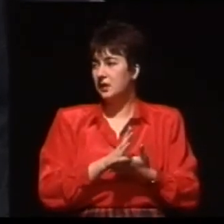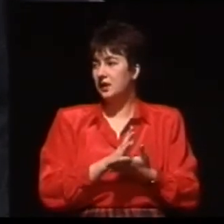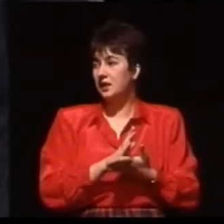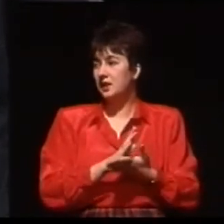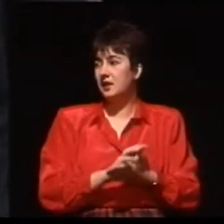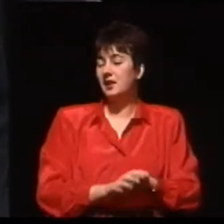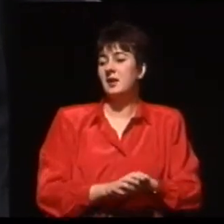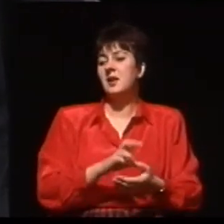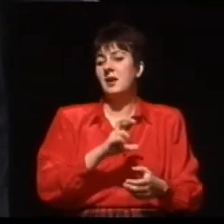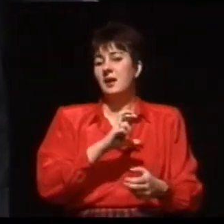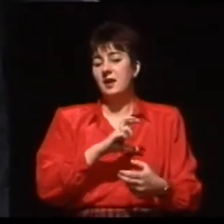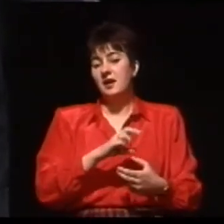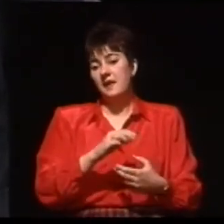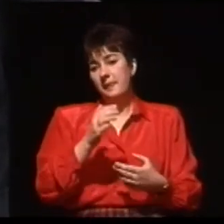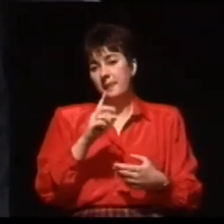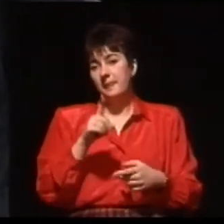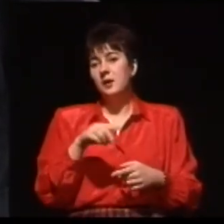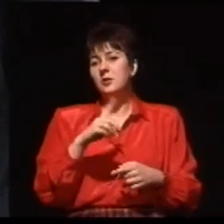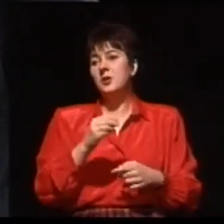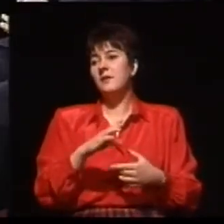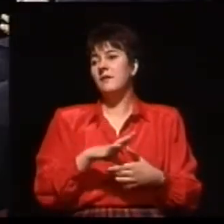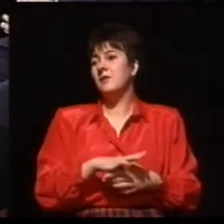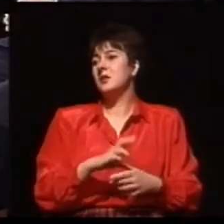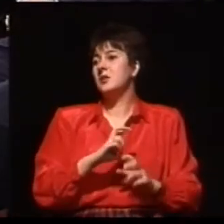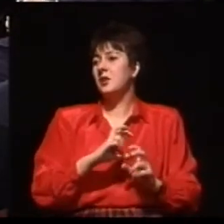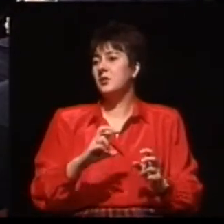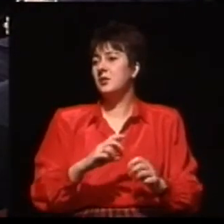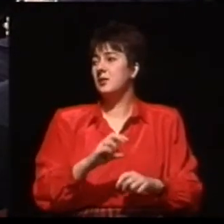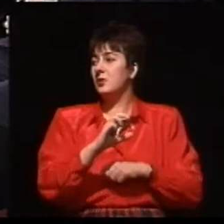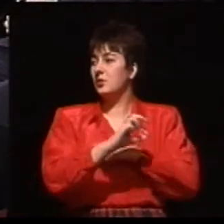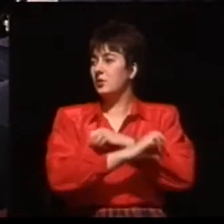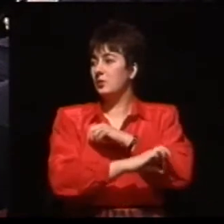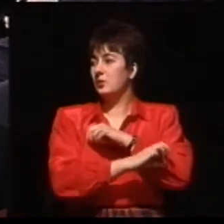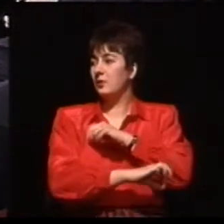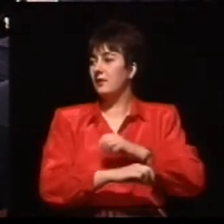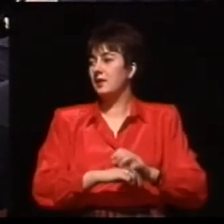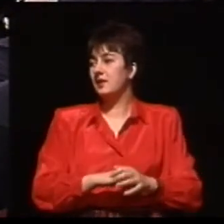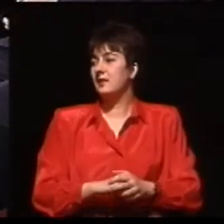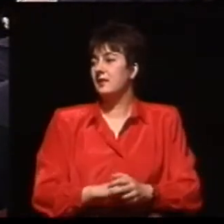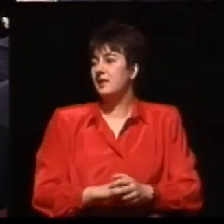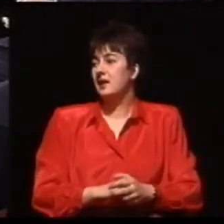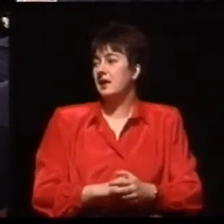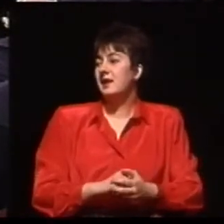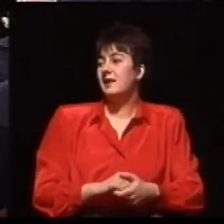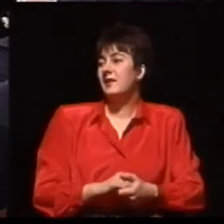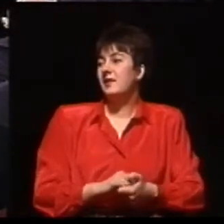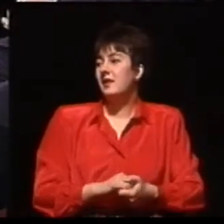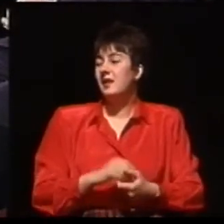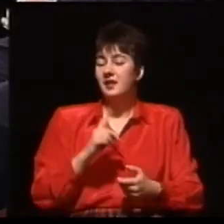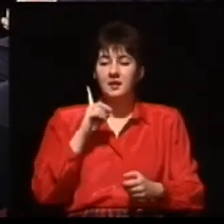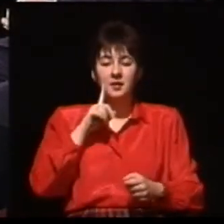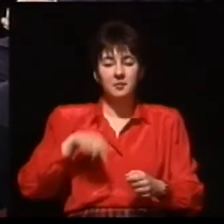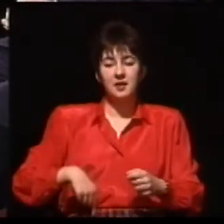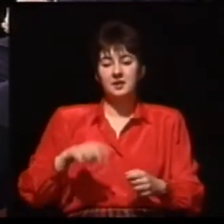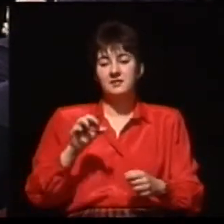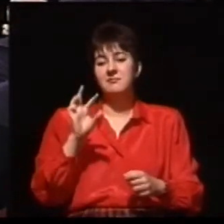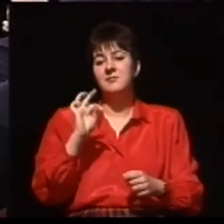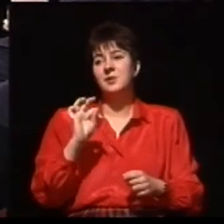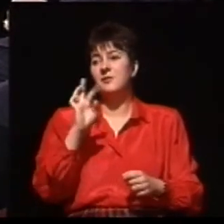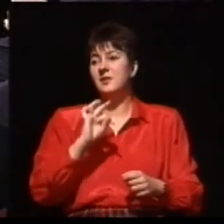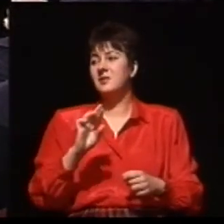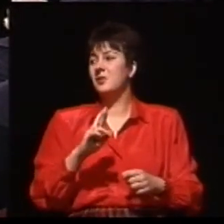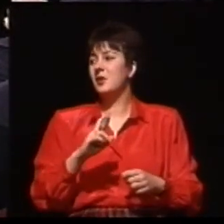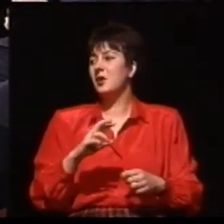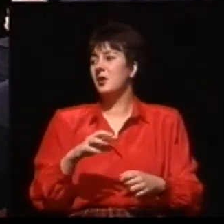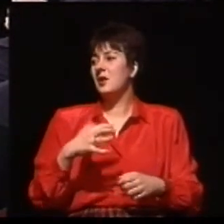autorem. To w takim razie może dwa zdania o życiorysie, bo o tym nie mówiliśmy. Pan profesor Skarżycki, rocznik 54, jest